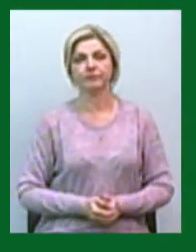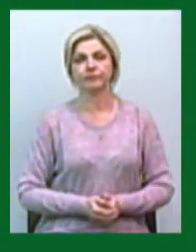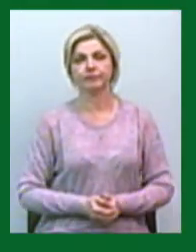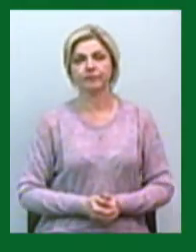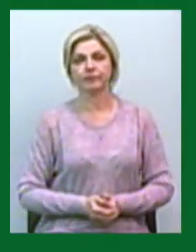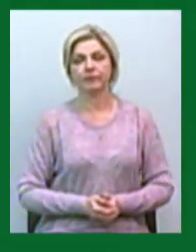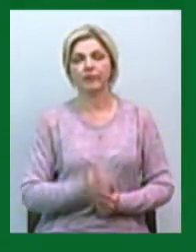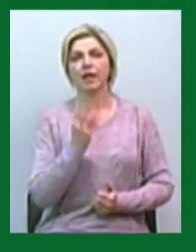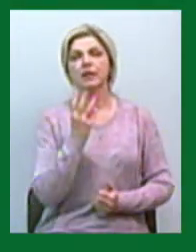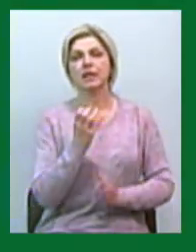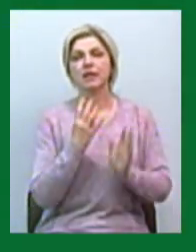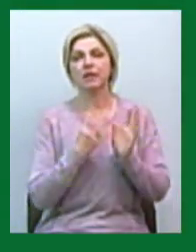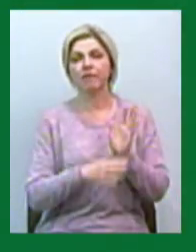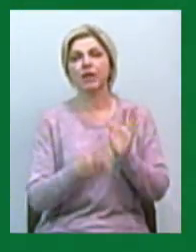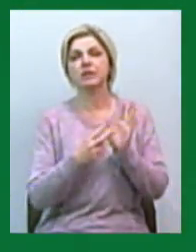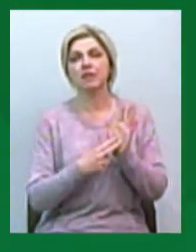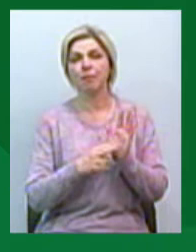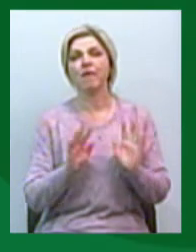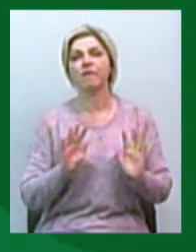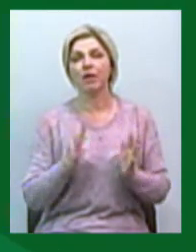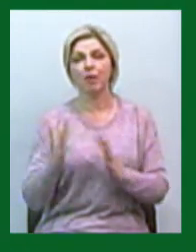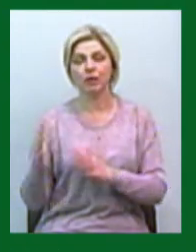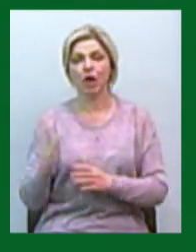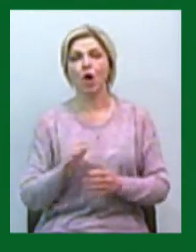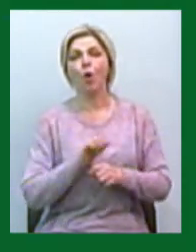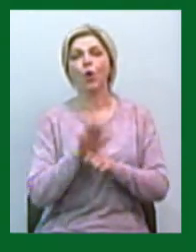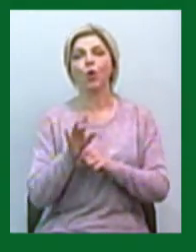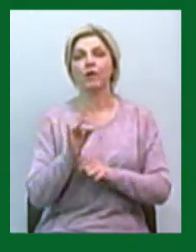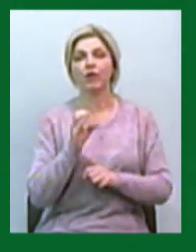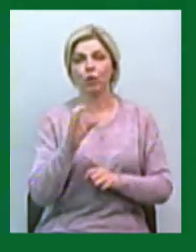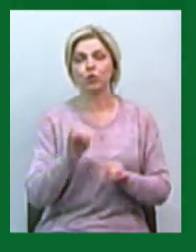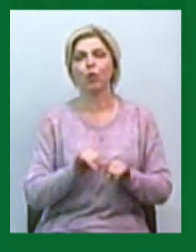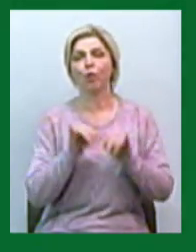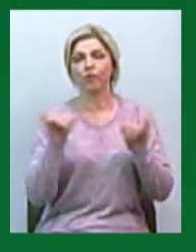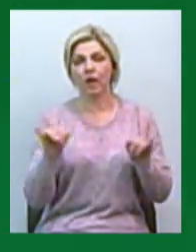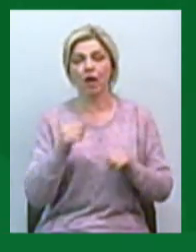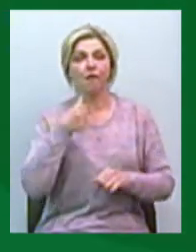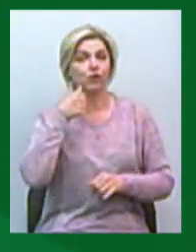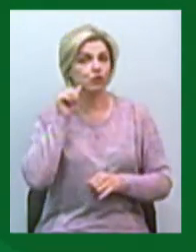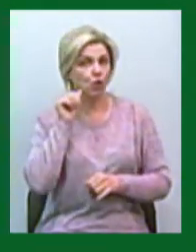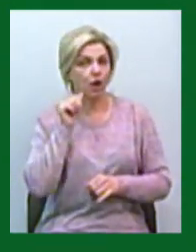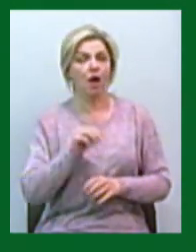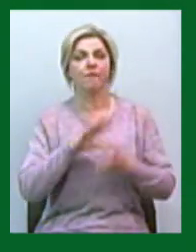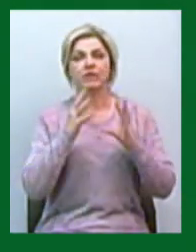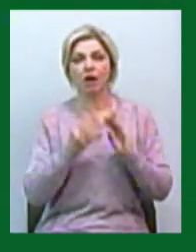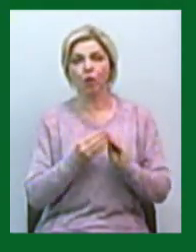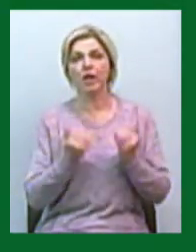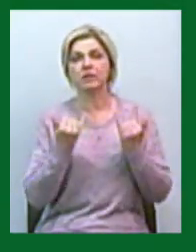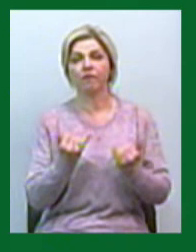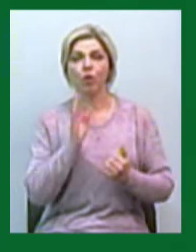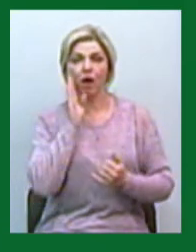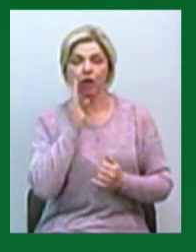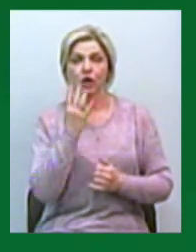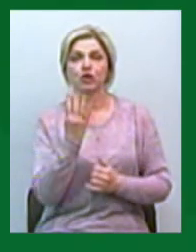На 397 випадків коронавірусу побільшало в Україні від учора. Загалом на сьогоднішній ранок